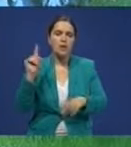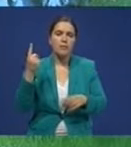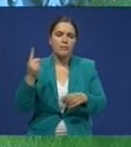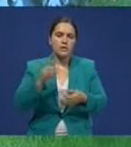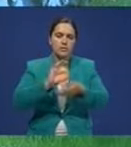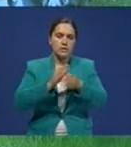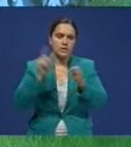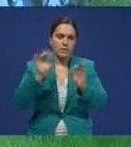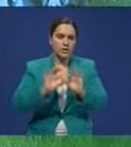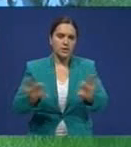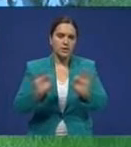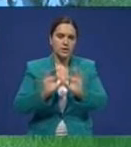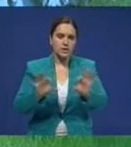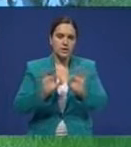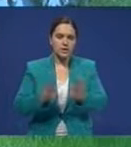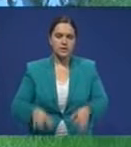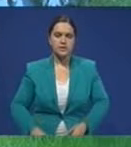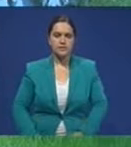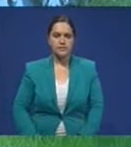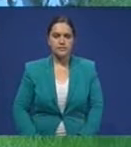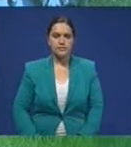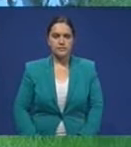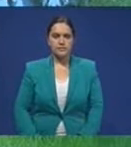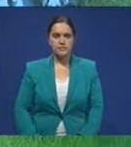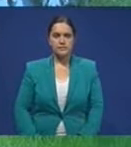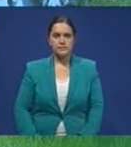приносят. Почему, выясняла наш корреспондент Райханда Жибаева.